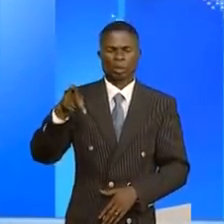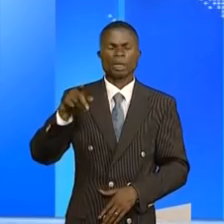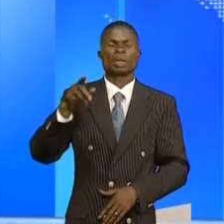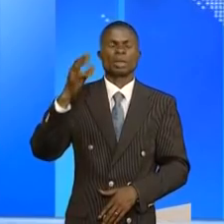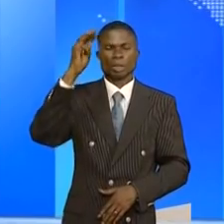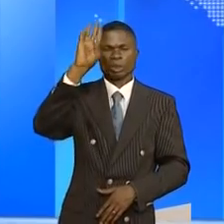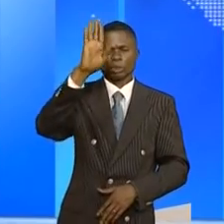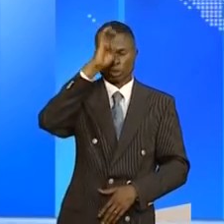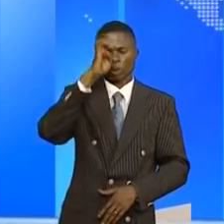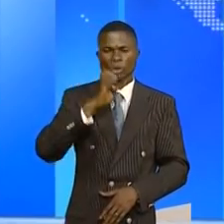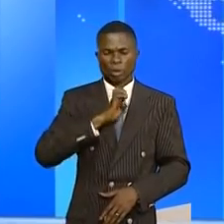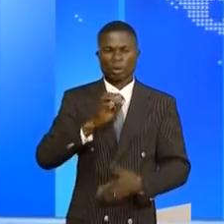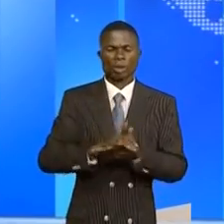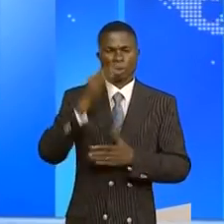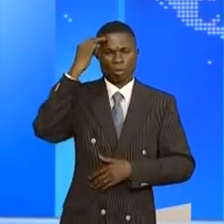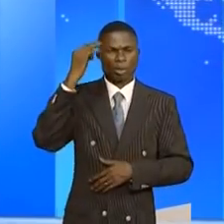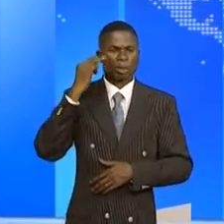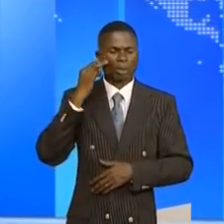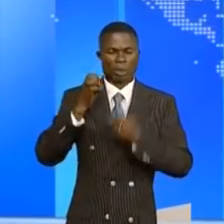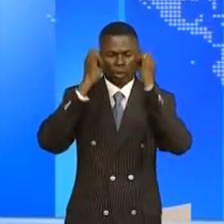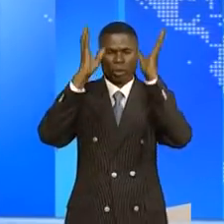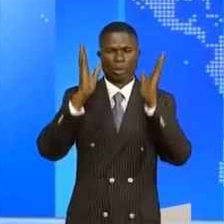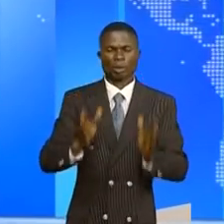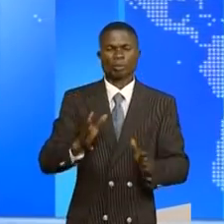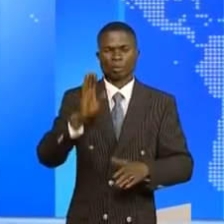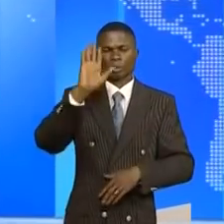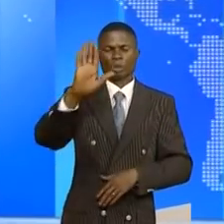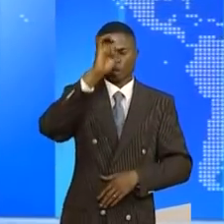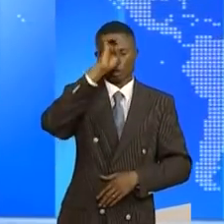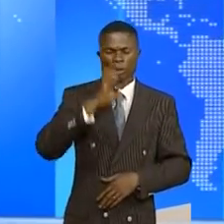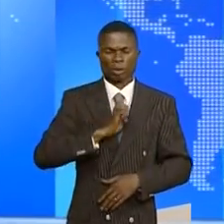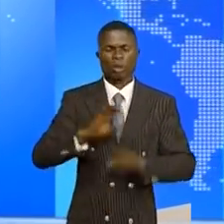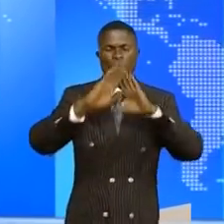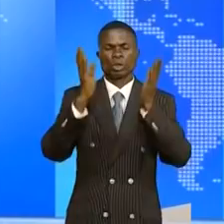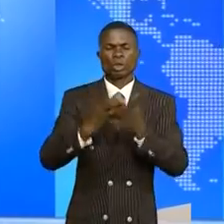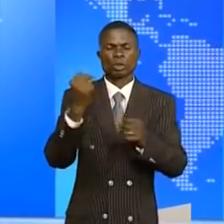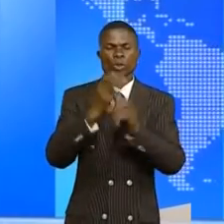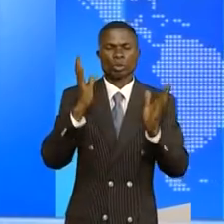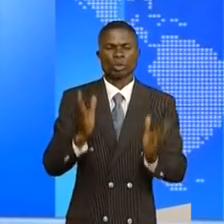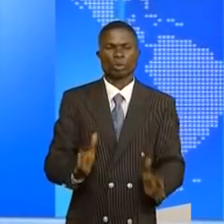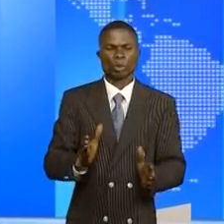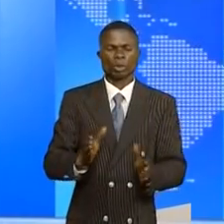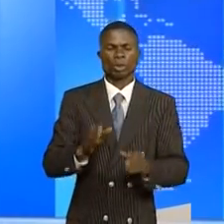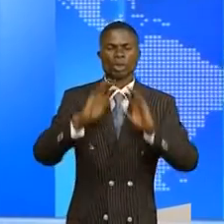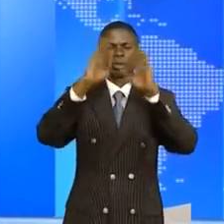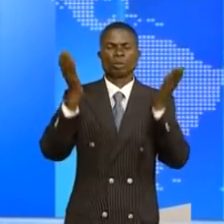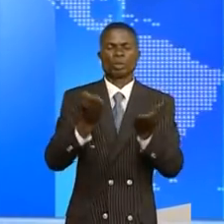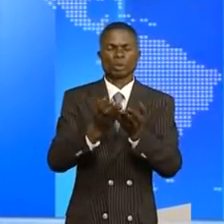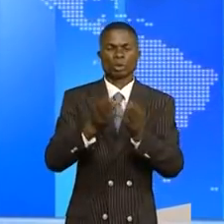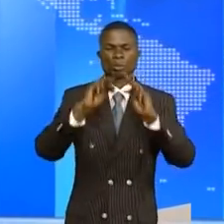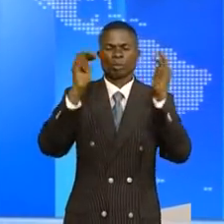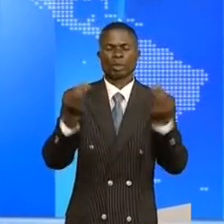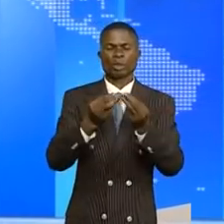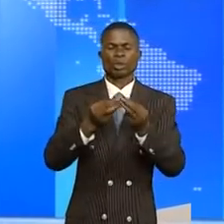Moabat, le ministre de l'EPSP. Excellence, M. le ministre, au nom de l'ensemble du personnel de la mutuelle de santé des